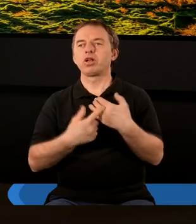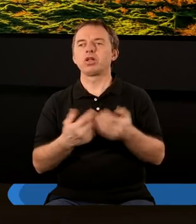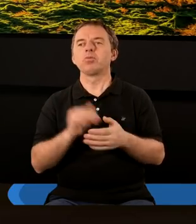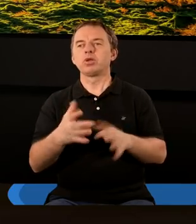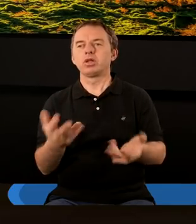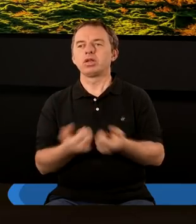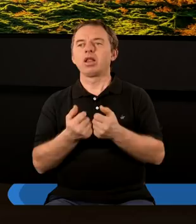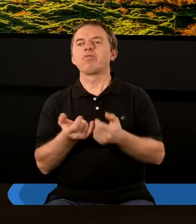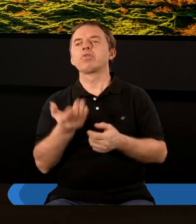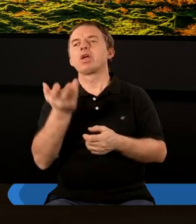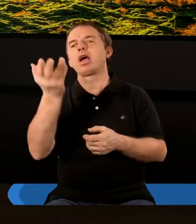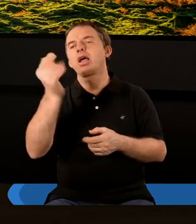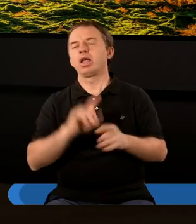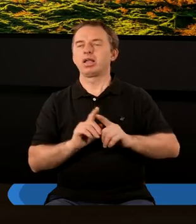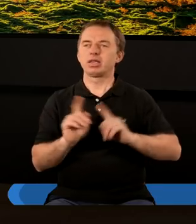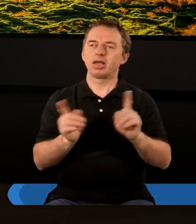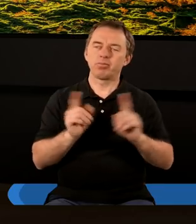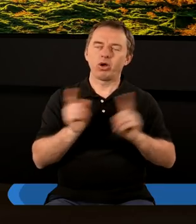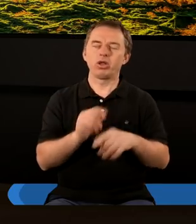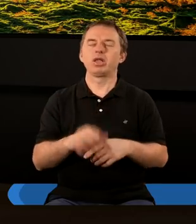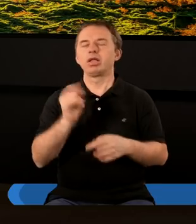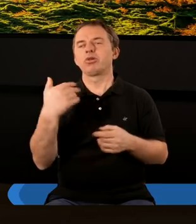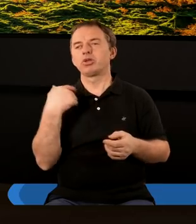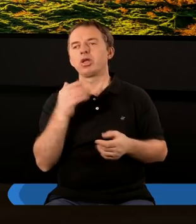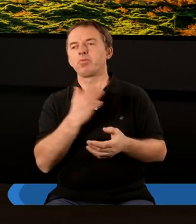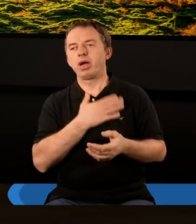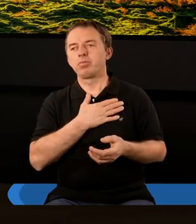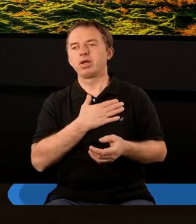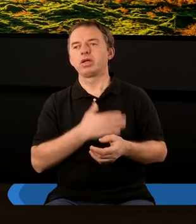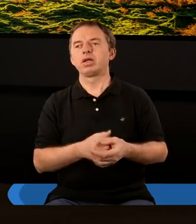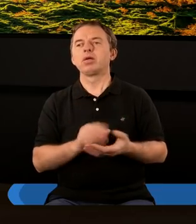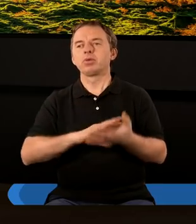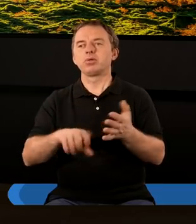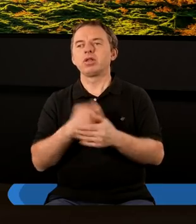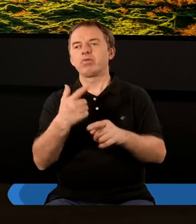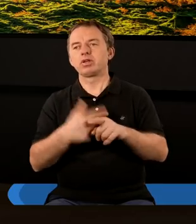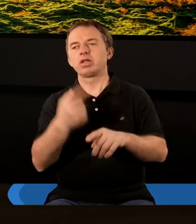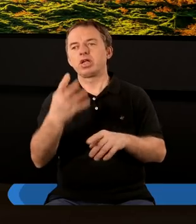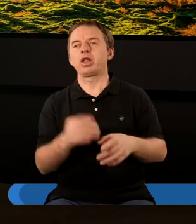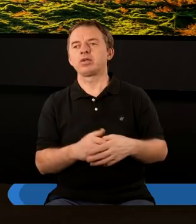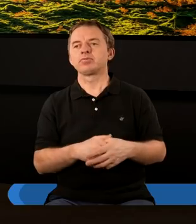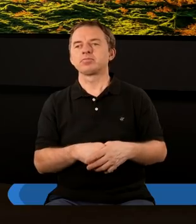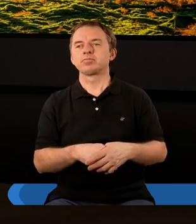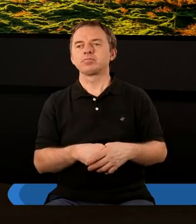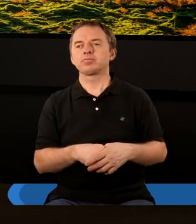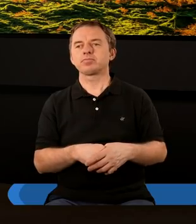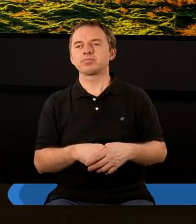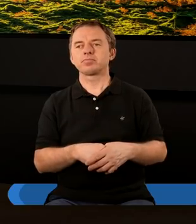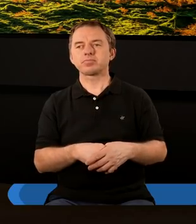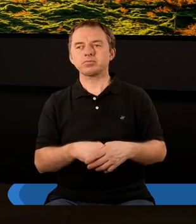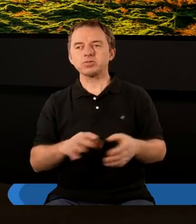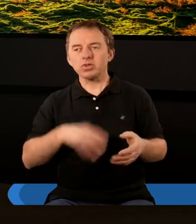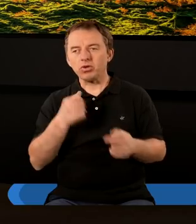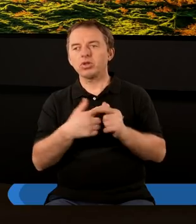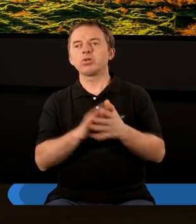Możemy znaleźć naprawdę wiele symboli w Stanym Testamencie, gdzie mamy liczbę 24. W